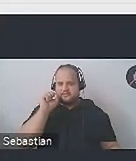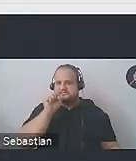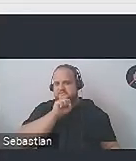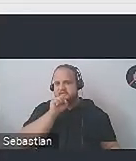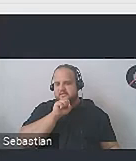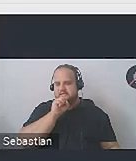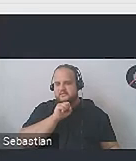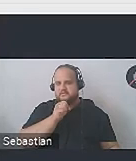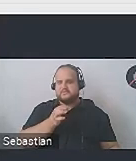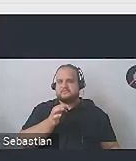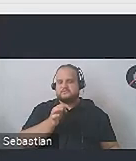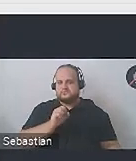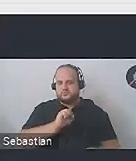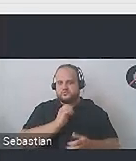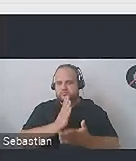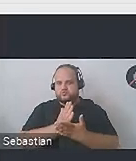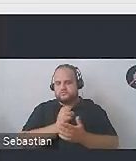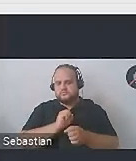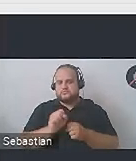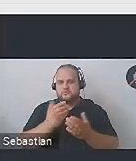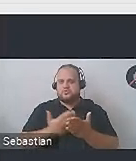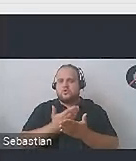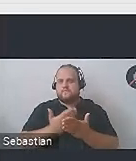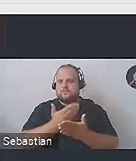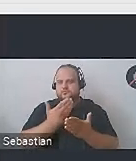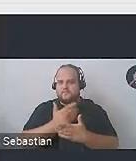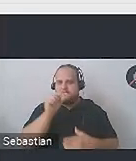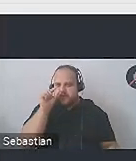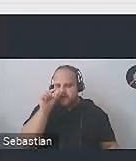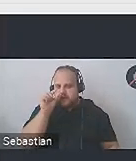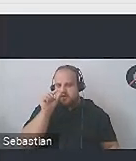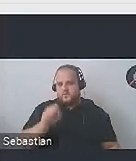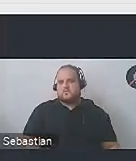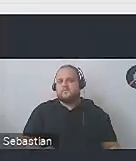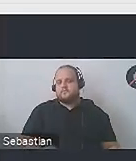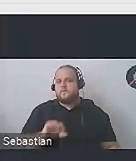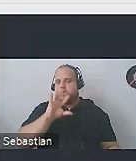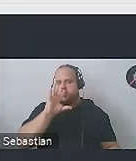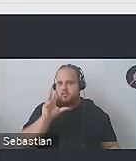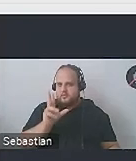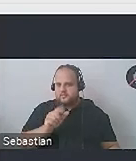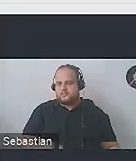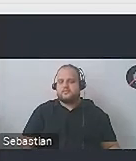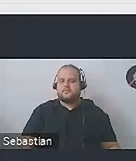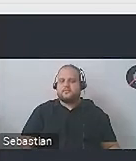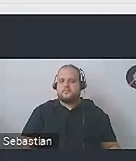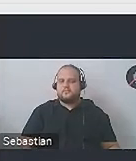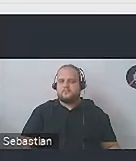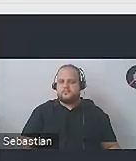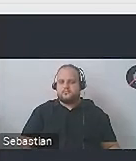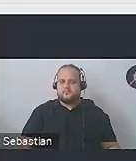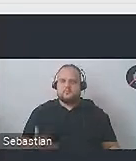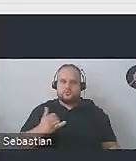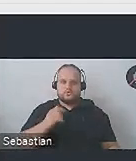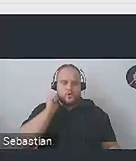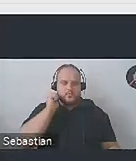starszej daty. Współczesne aparaty słuchowe potrafią być naprawdę malutkie, eleganckie i takie, że jeżeli kobieta ma